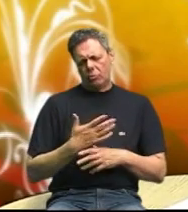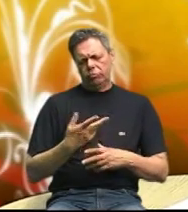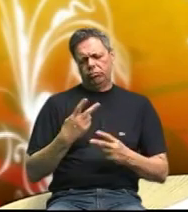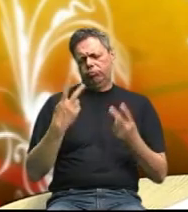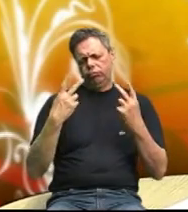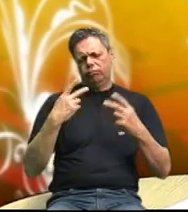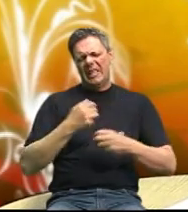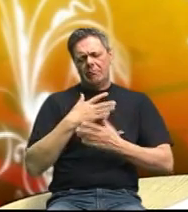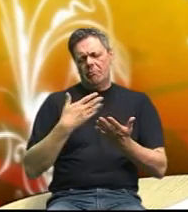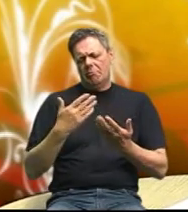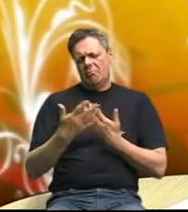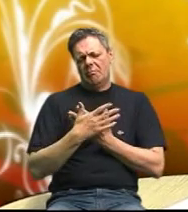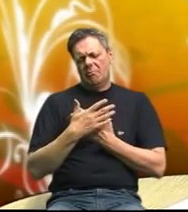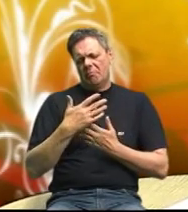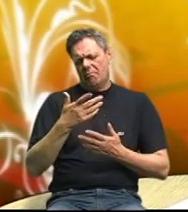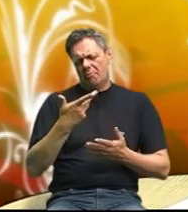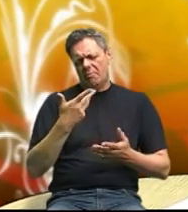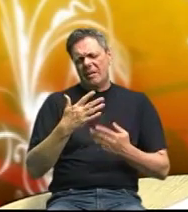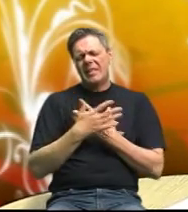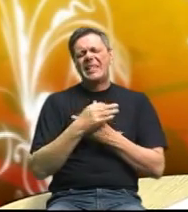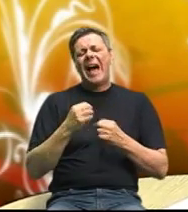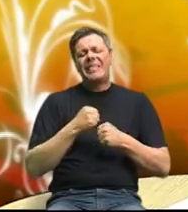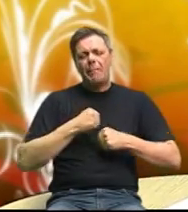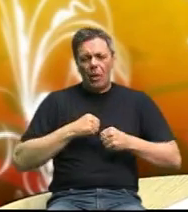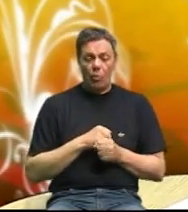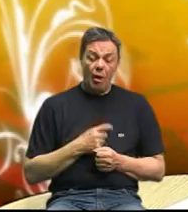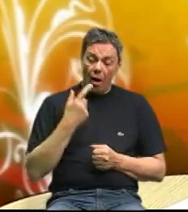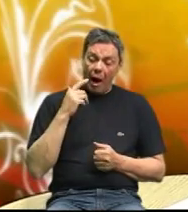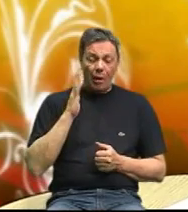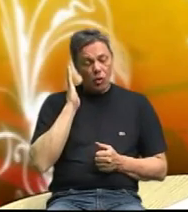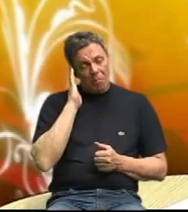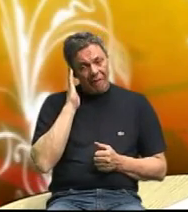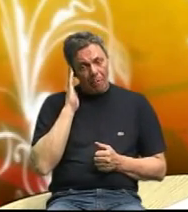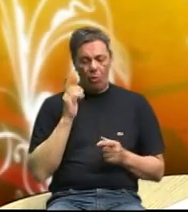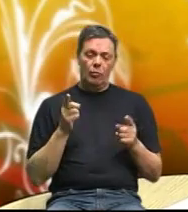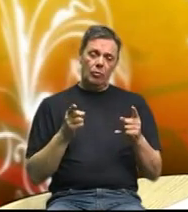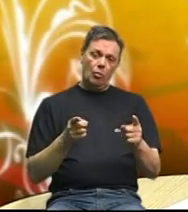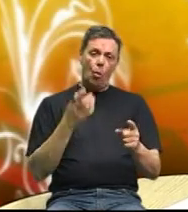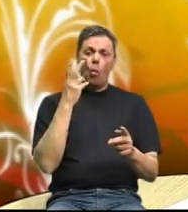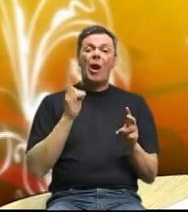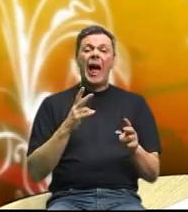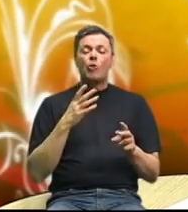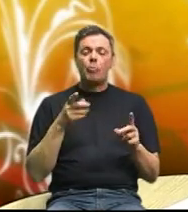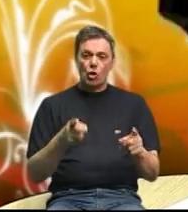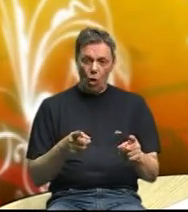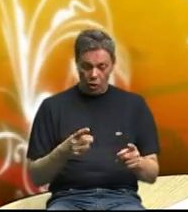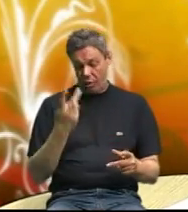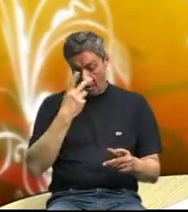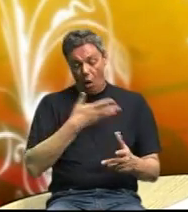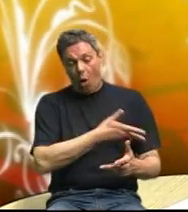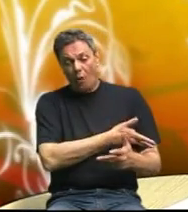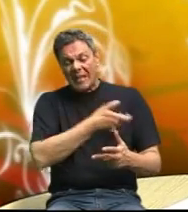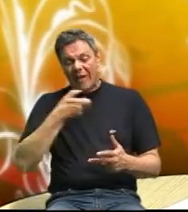ako se spava u malo hladnjoj prostoriji naše tijelo da bi se zagrijavilo koristi energiju iz teje masne